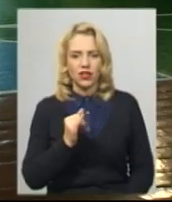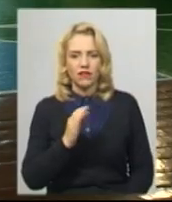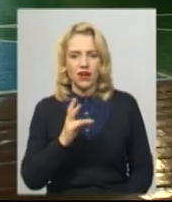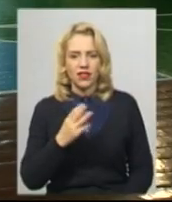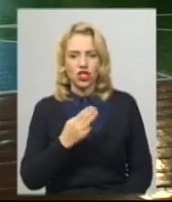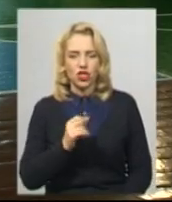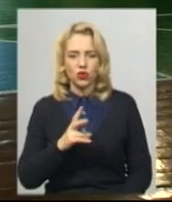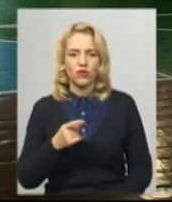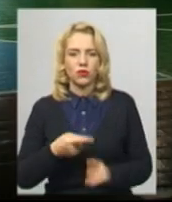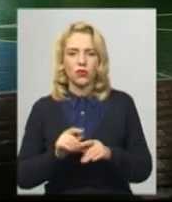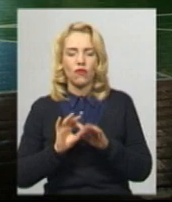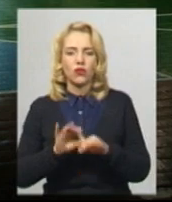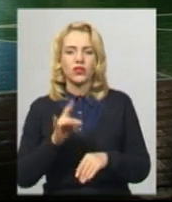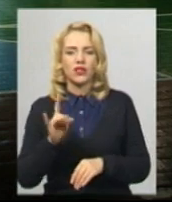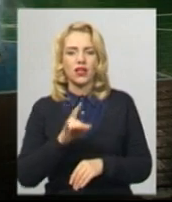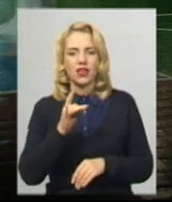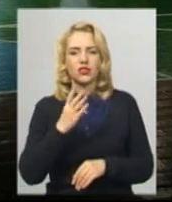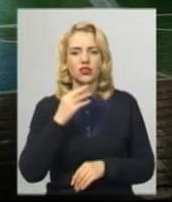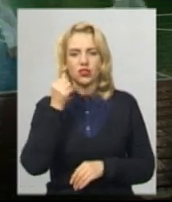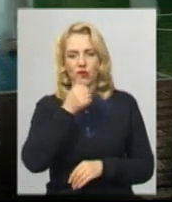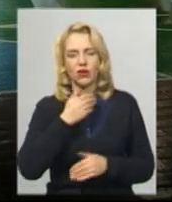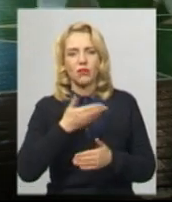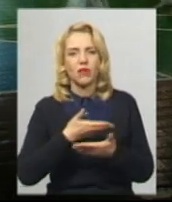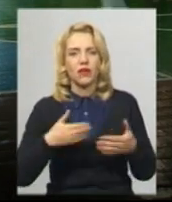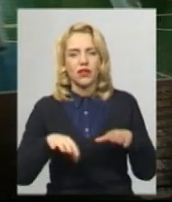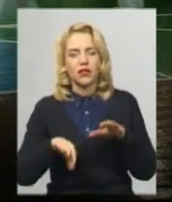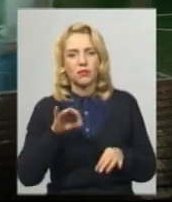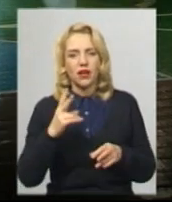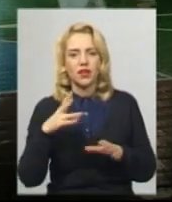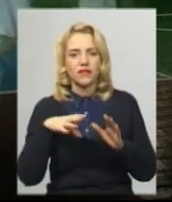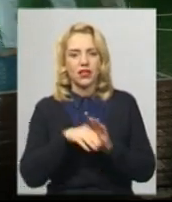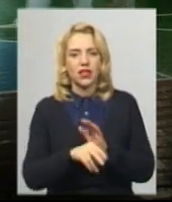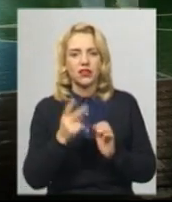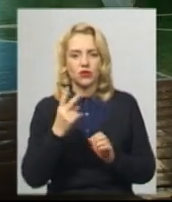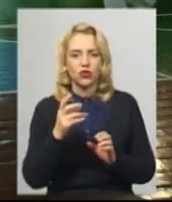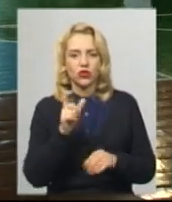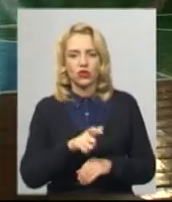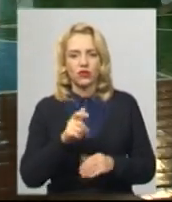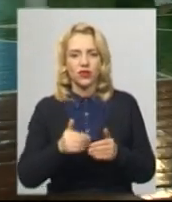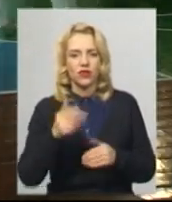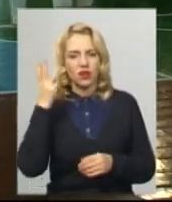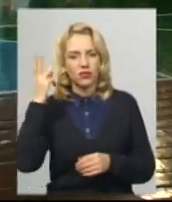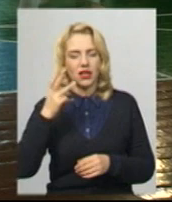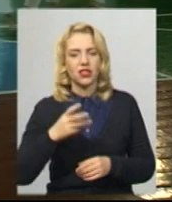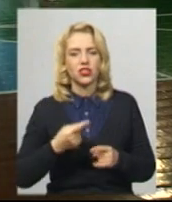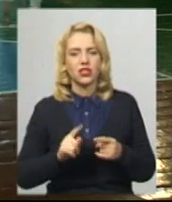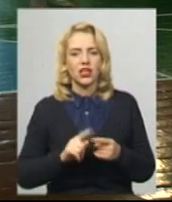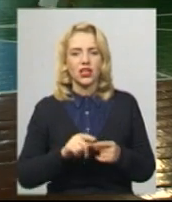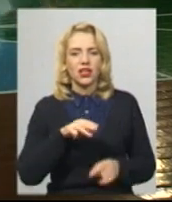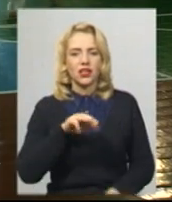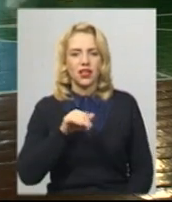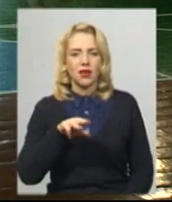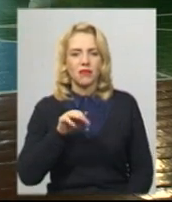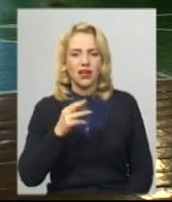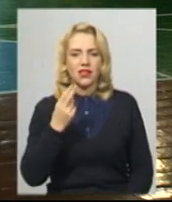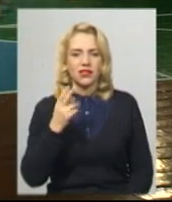проводиться раз на чотири роки. Ми відібралися у складі двох чоловік від Хмельниччини. Тимець Олександр вже